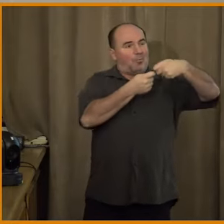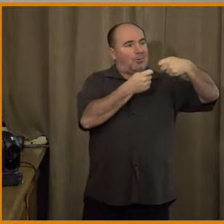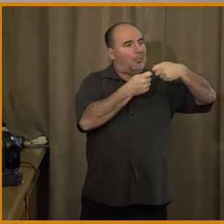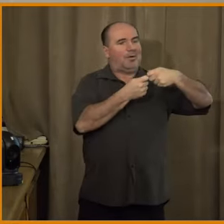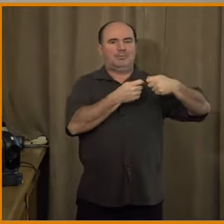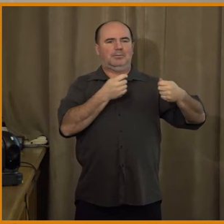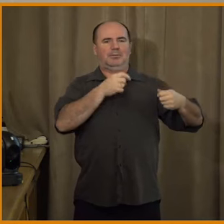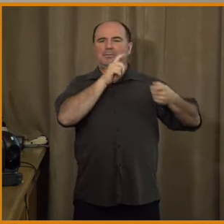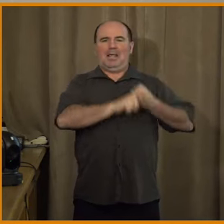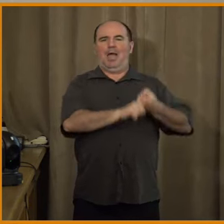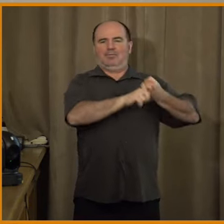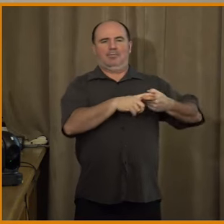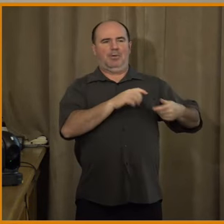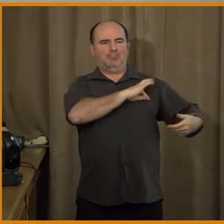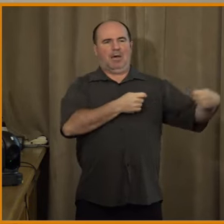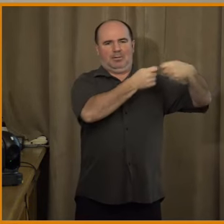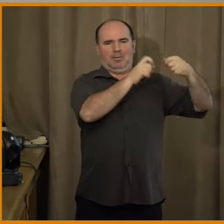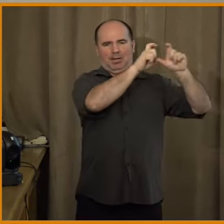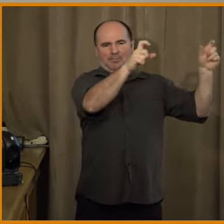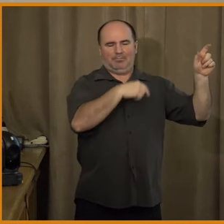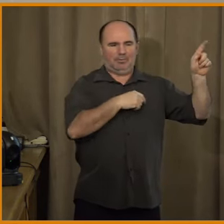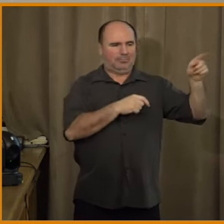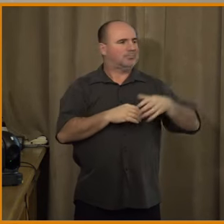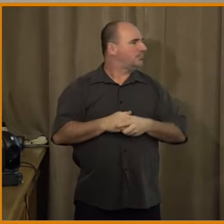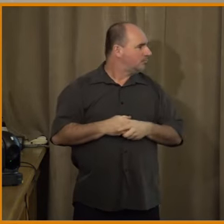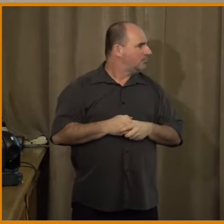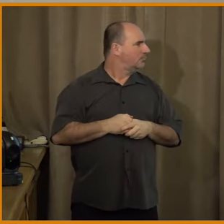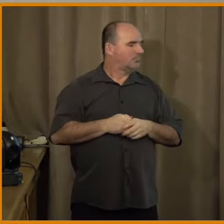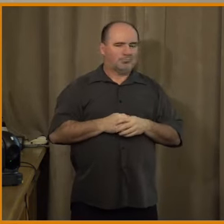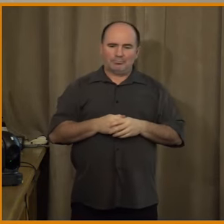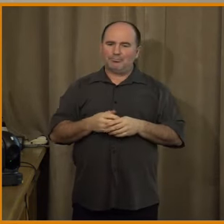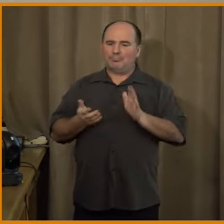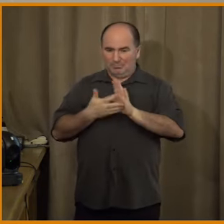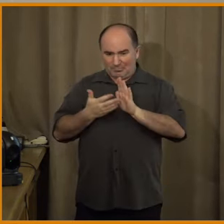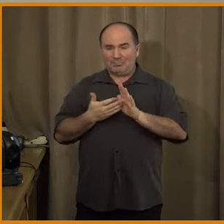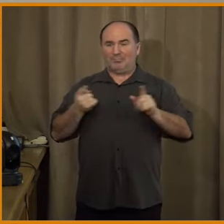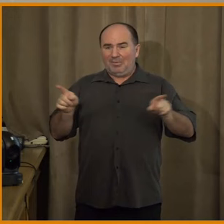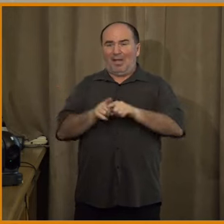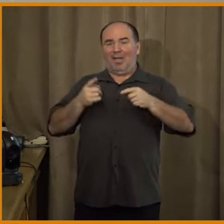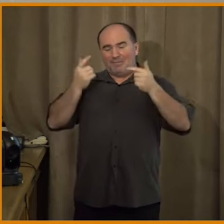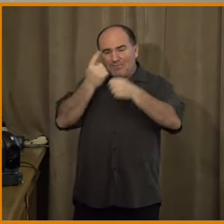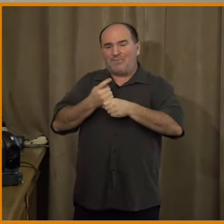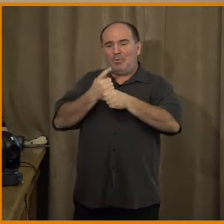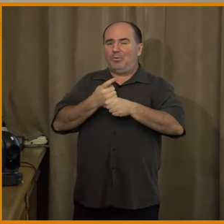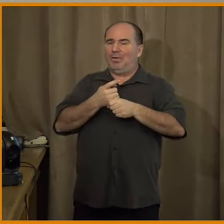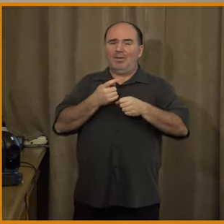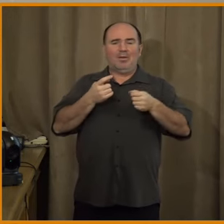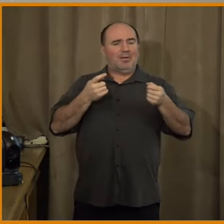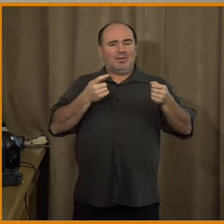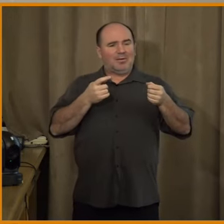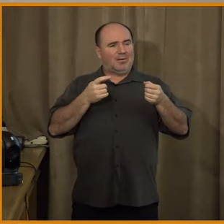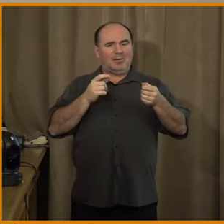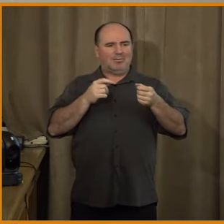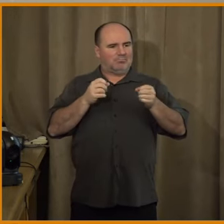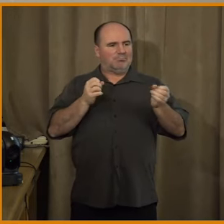s aktéry, kteří se věnují hate speechy, věnují se dezinformacím, věnují se, nebo jsou to třeba